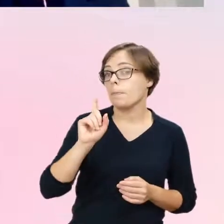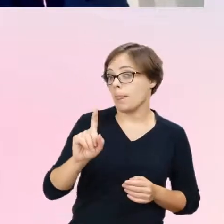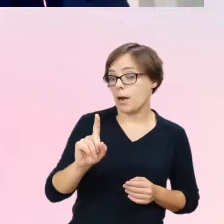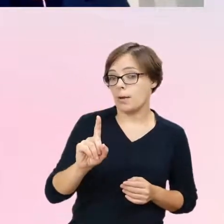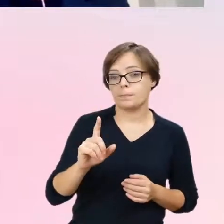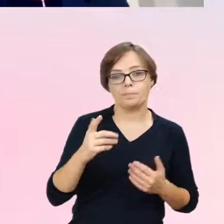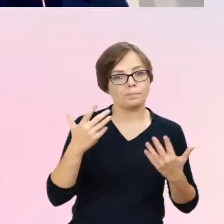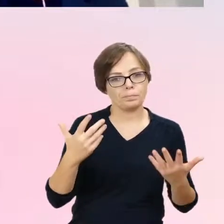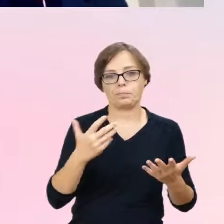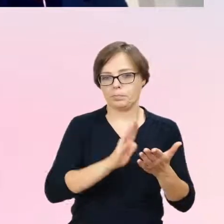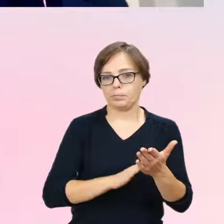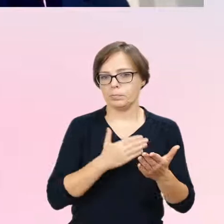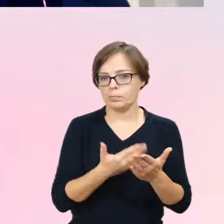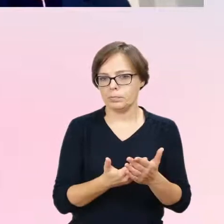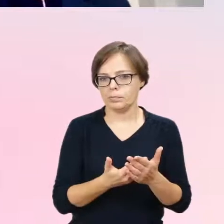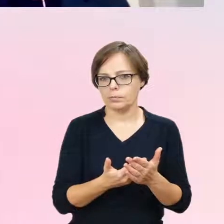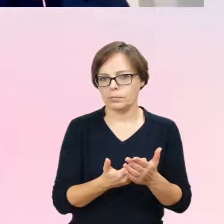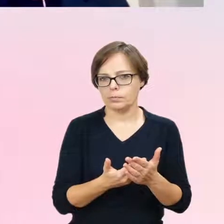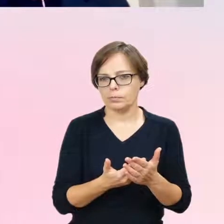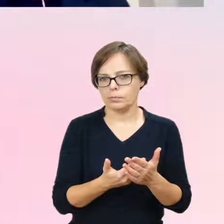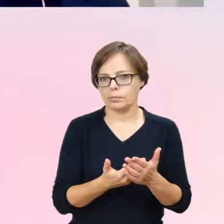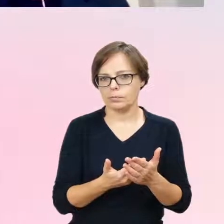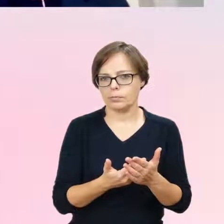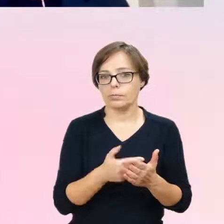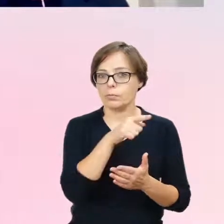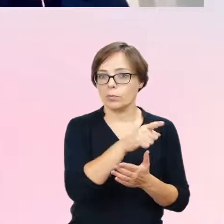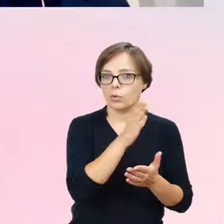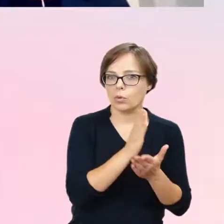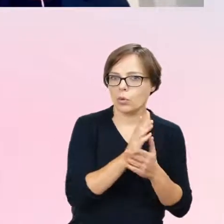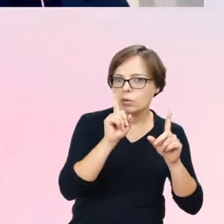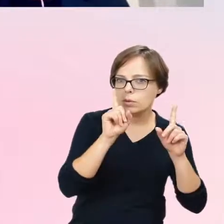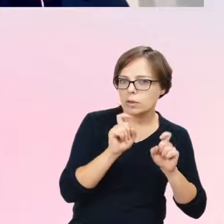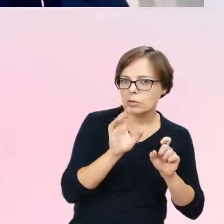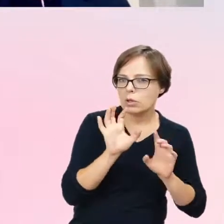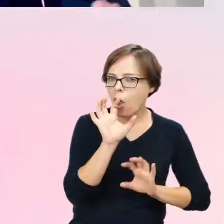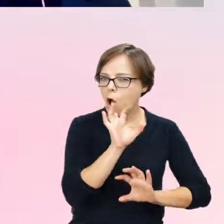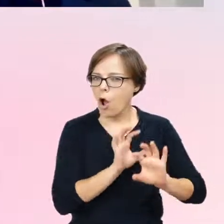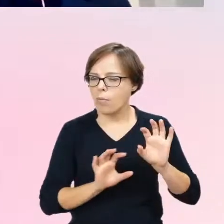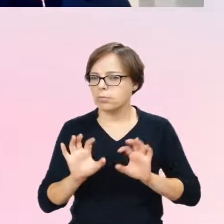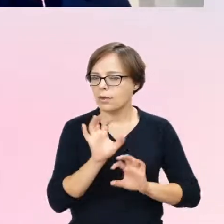w momencie, kiedy zaczyna się u niego, zaczyna on obserwować rozwój,